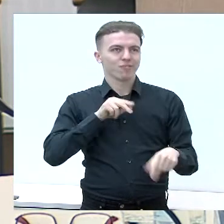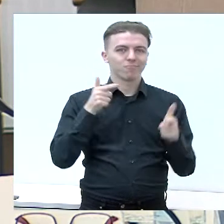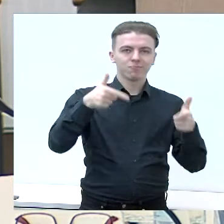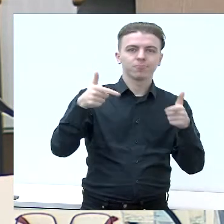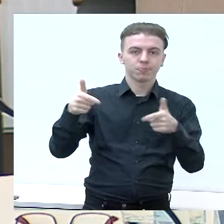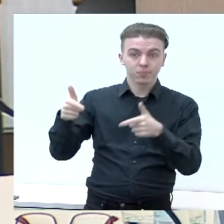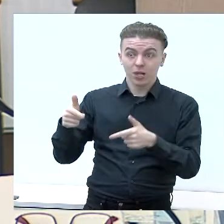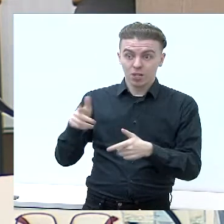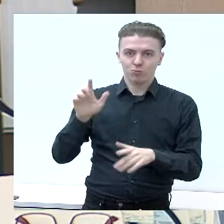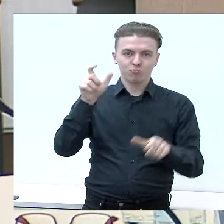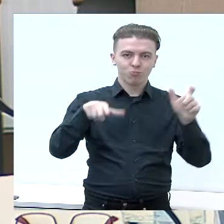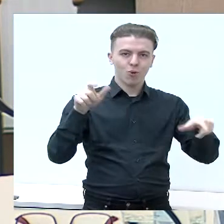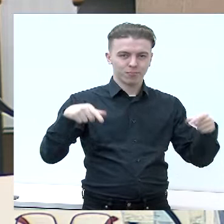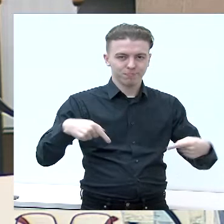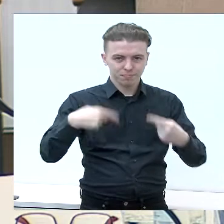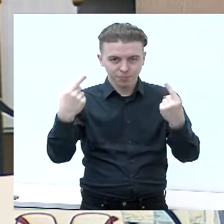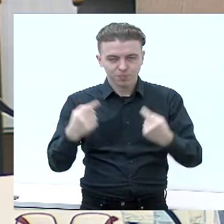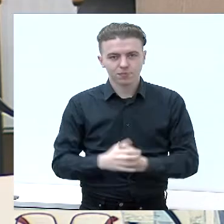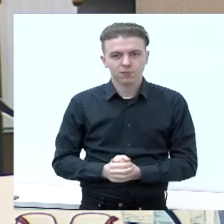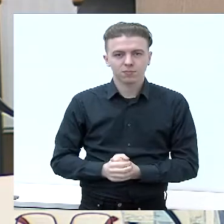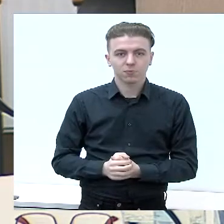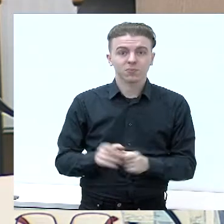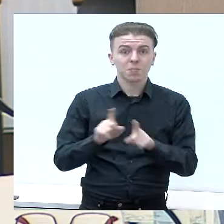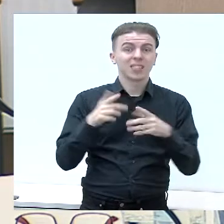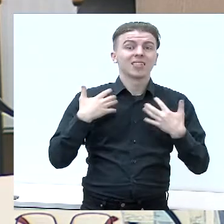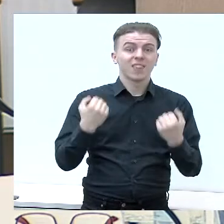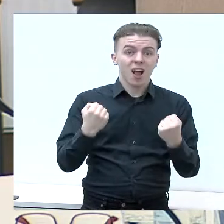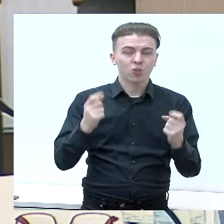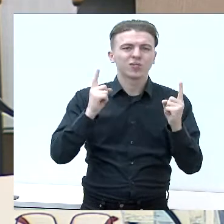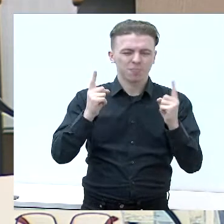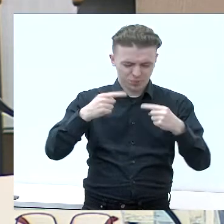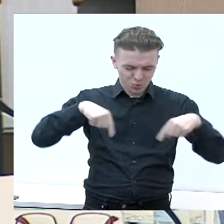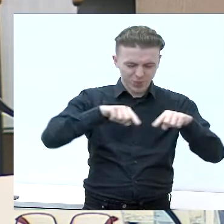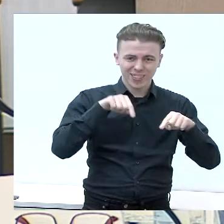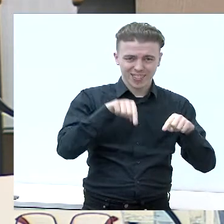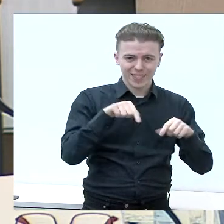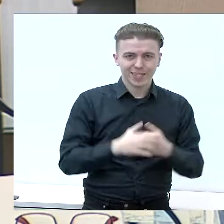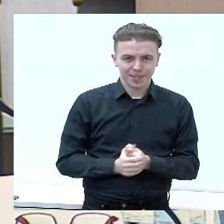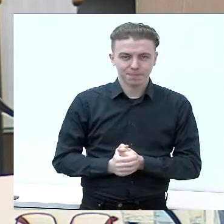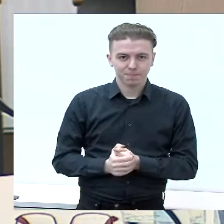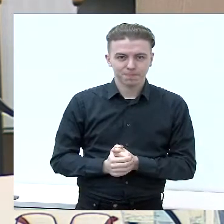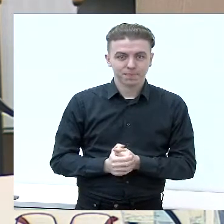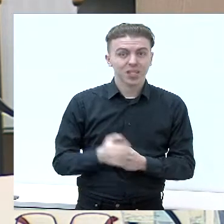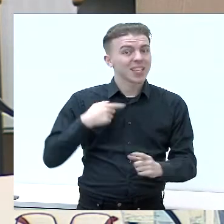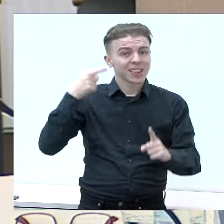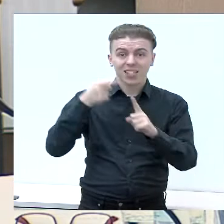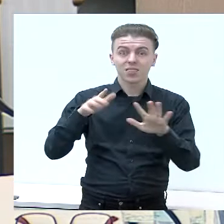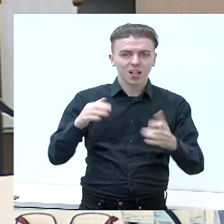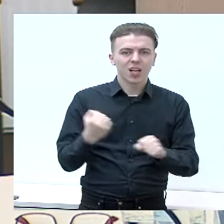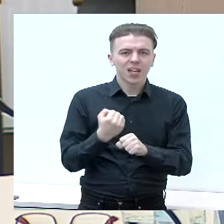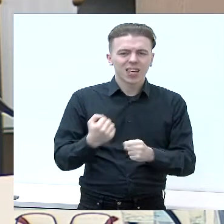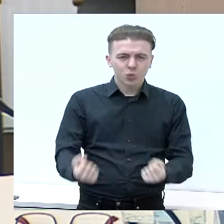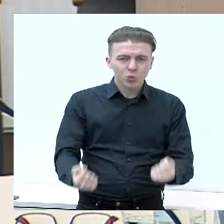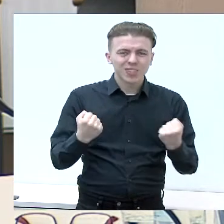vietinėms. Tolios sveikatos apsaugos rytėje mūsų tikslas yra stiprinti